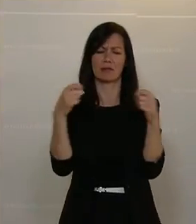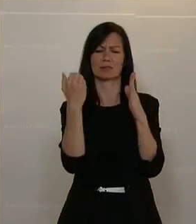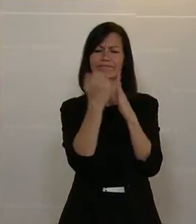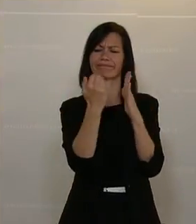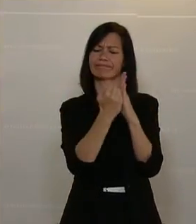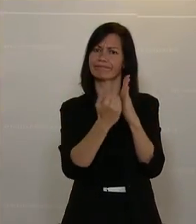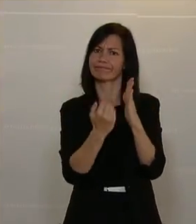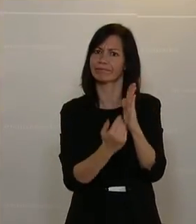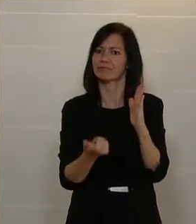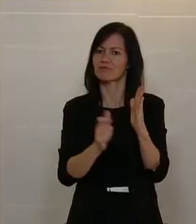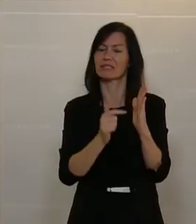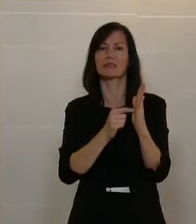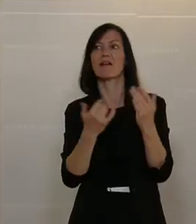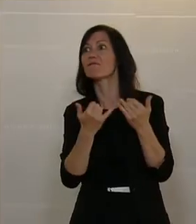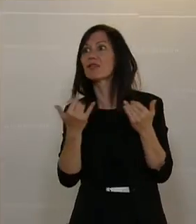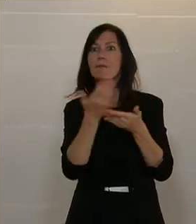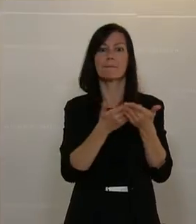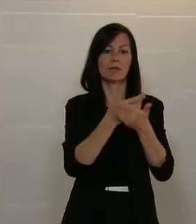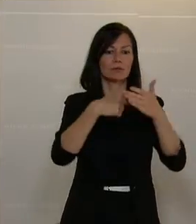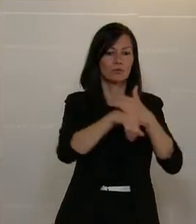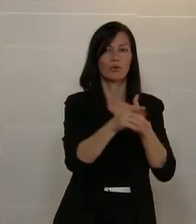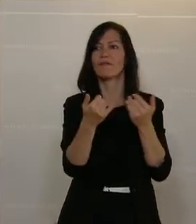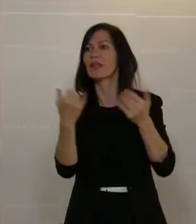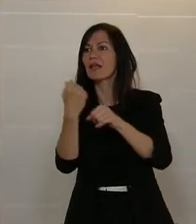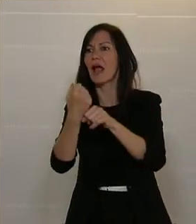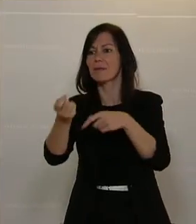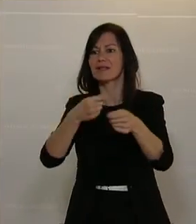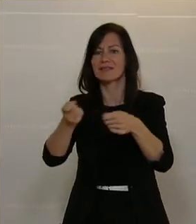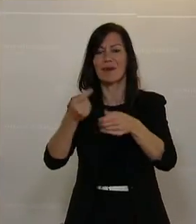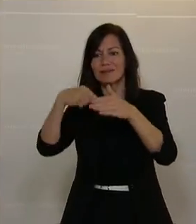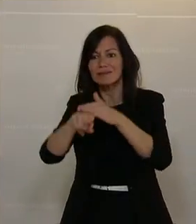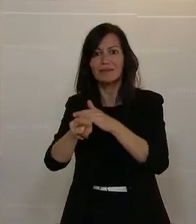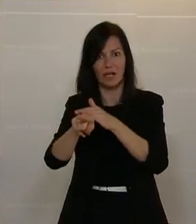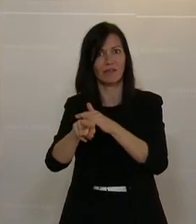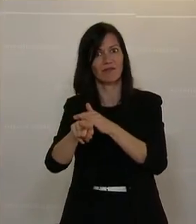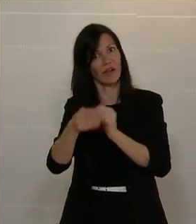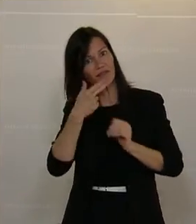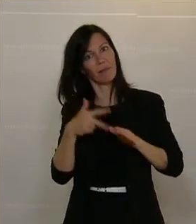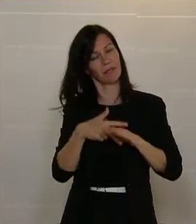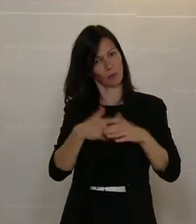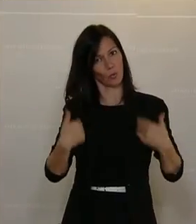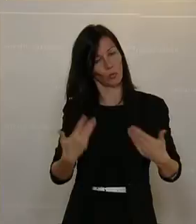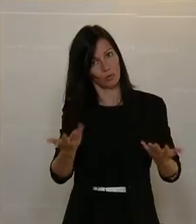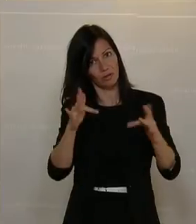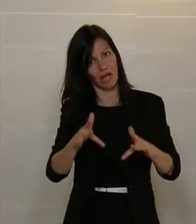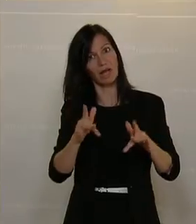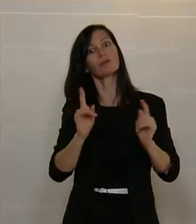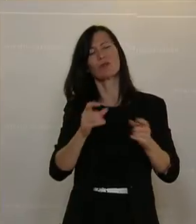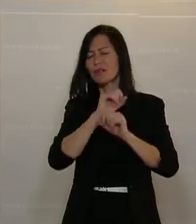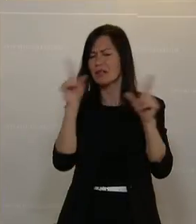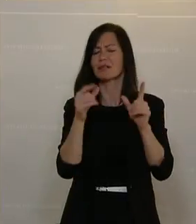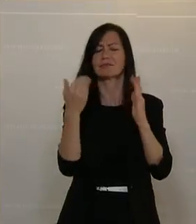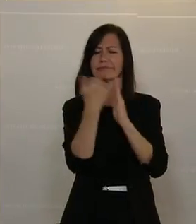fixiert werden, wie der Zugang zu Bildung, aber auch zum Arbeitsmarkt für Menschen mit Behinderung sichergestellt wird. Ich halte das für sehr, sehr wichtig.